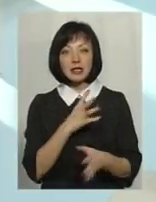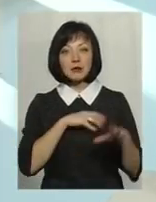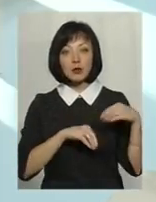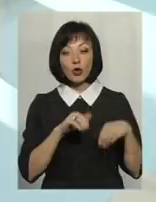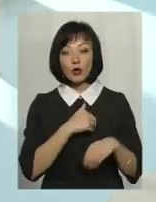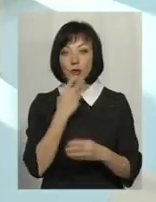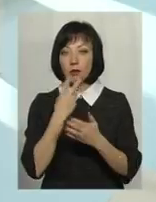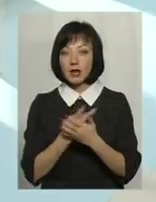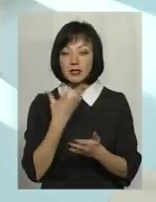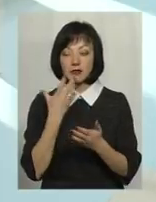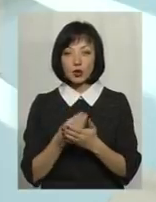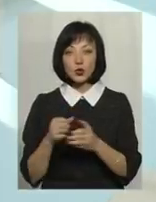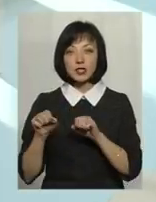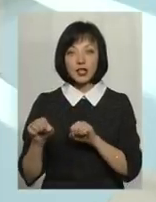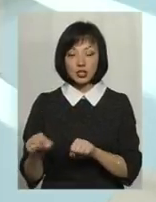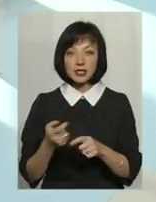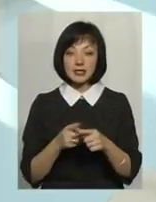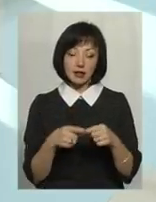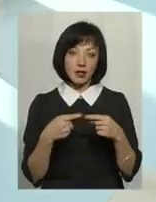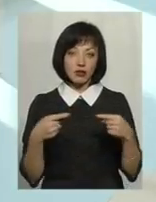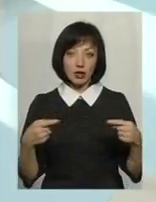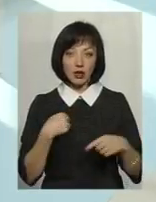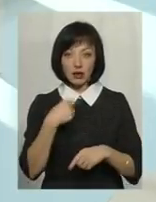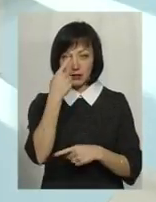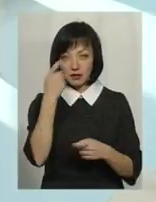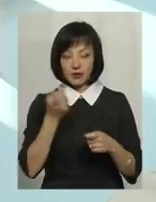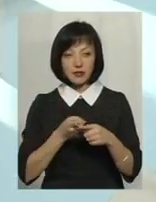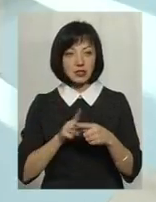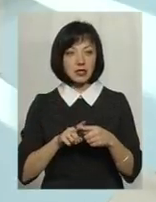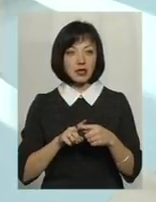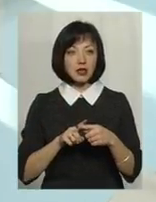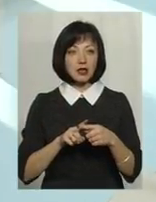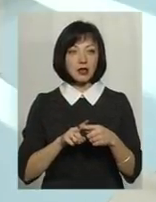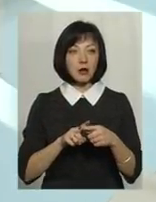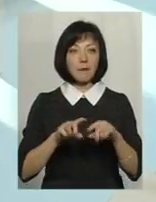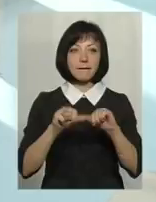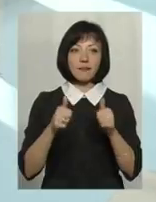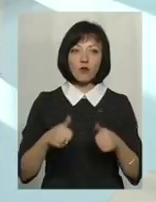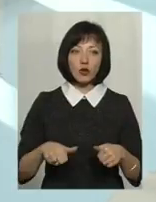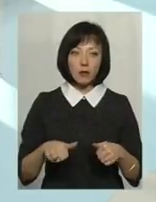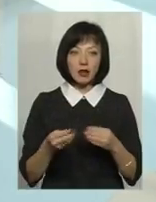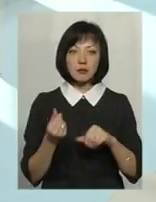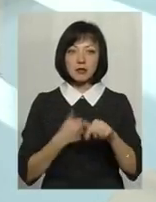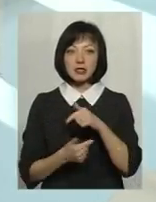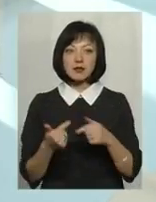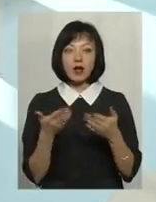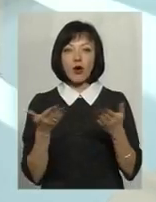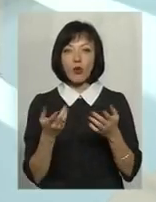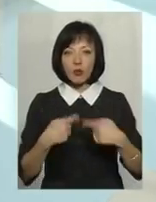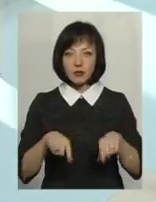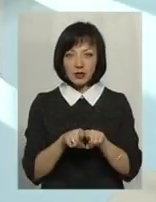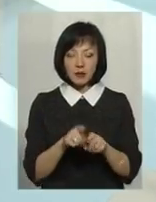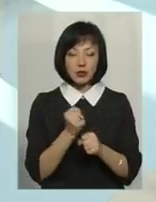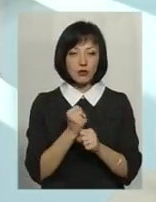хочуть бачити свою захищеність. І саме в цих речах, які я називав, тобто це є модель бізнесу, формат бізнесу, в якому сегменті буде бізнес